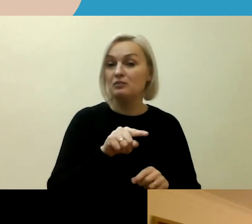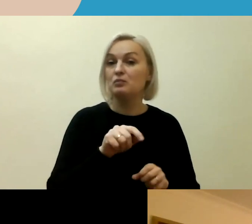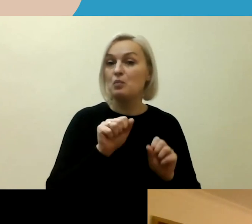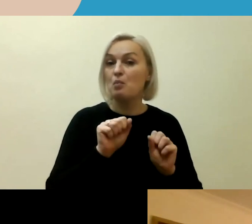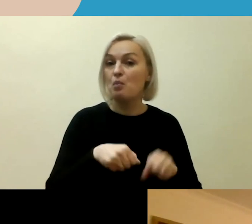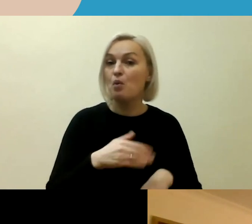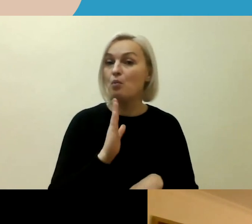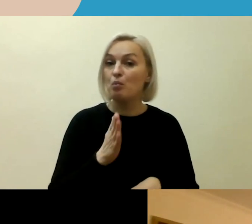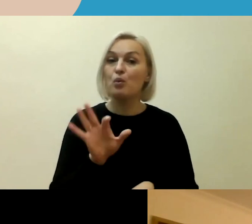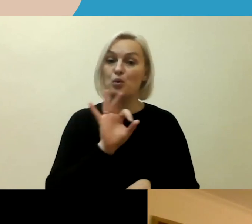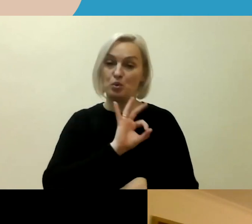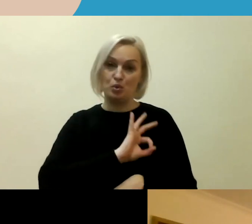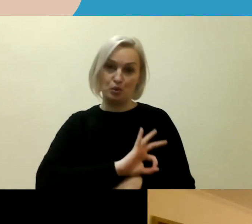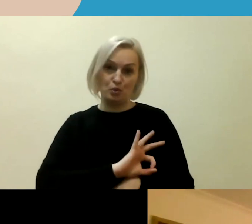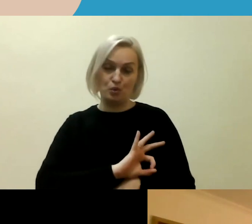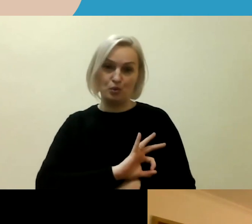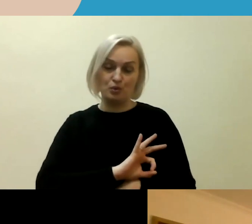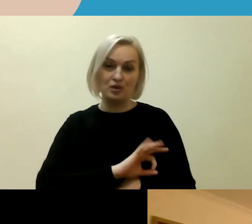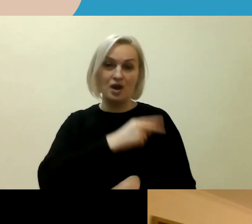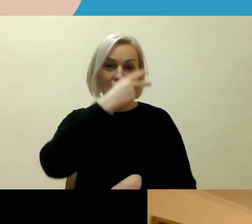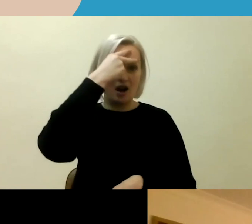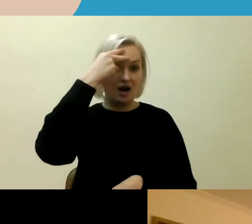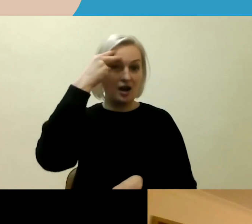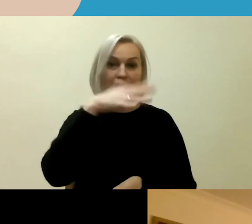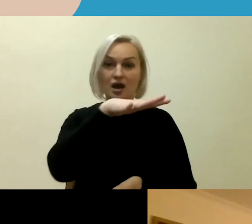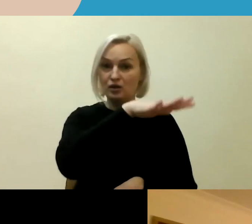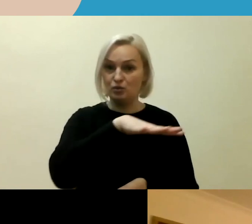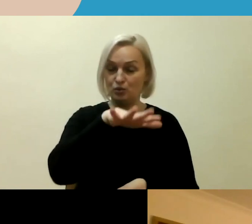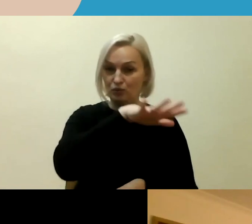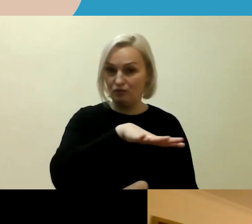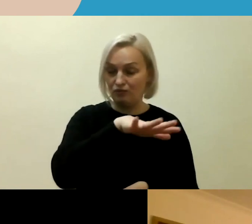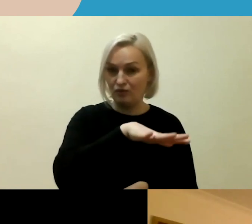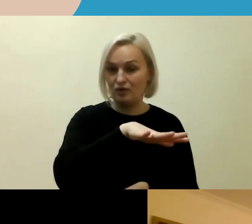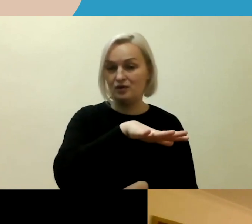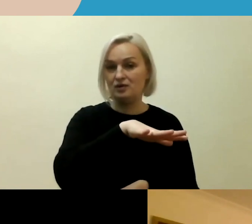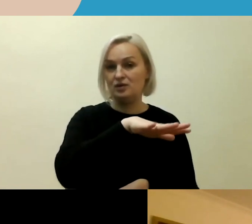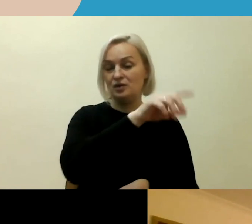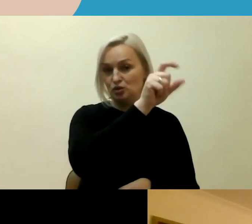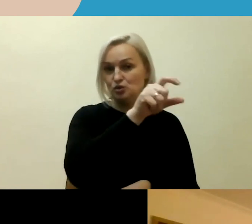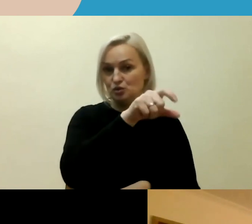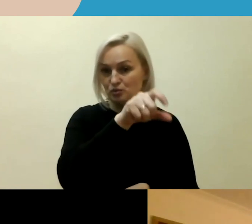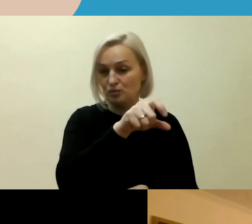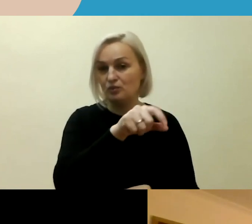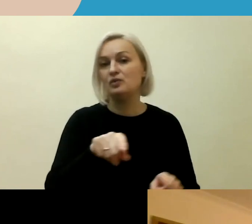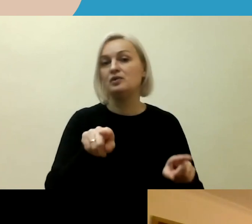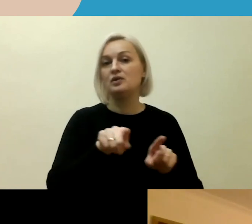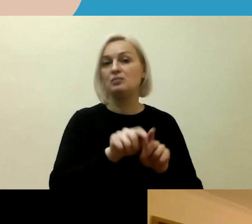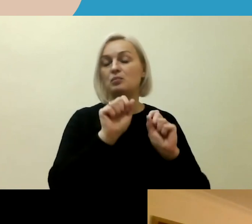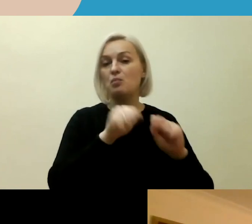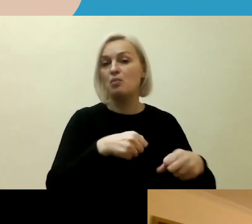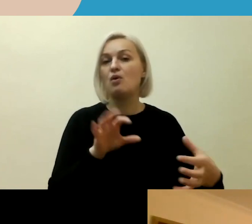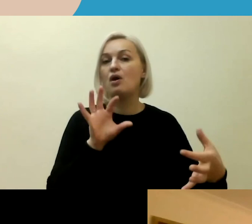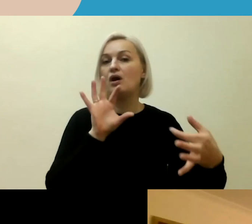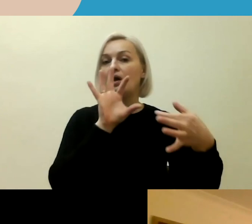kolegoms Lietuvoje. galbūt Lietuvos kolegos galėtų susisiekti